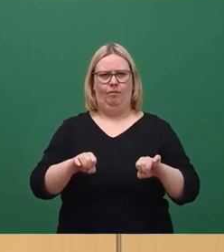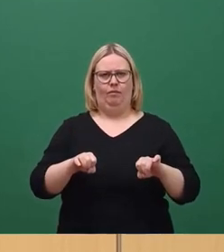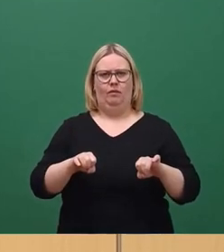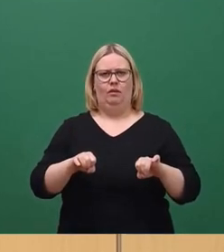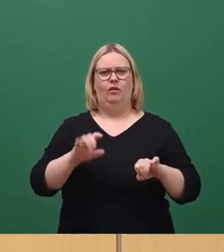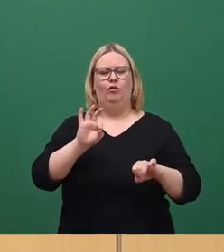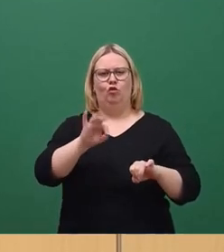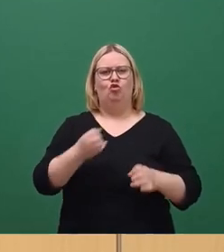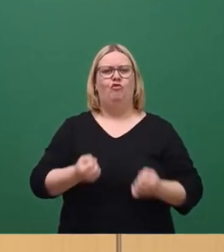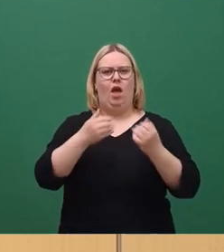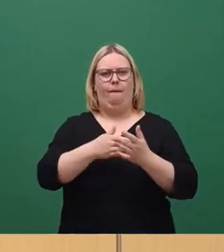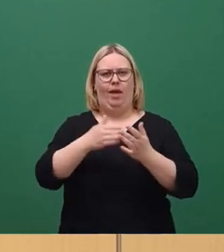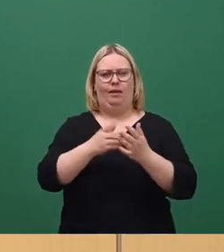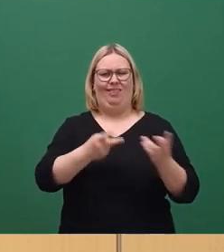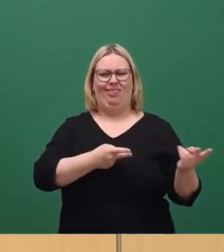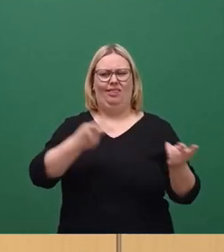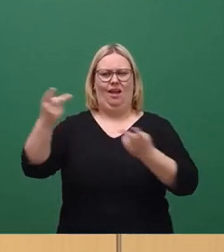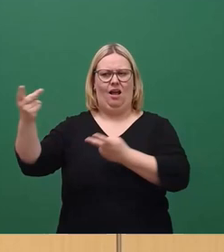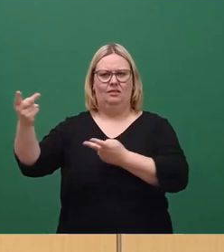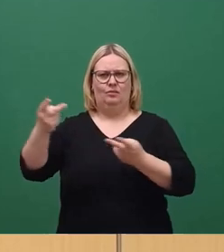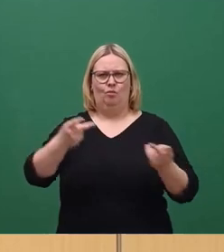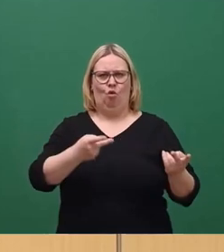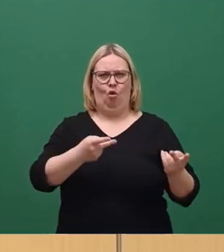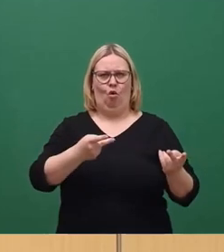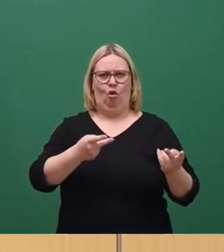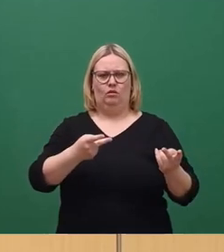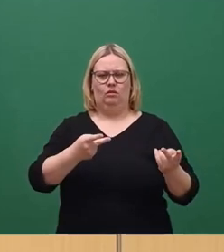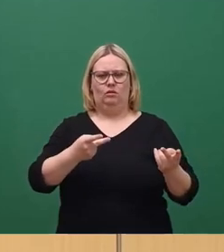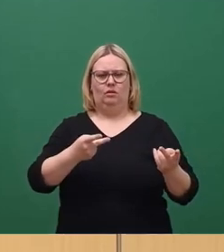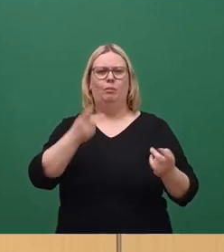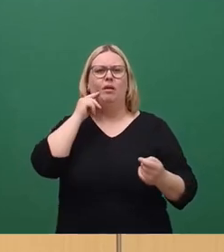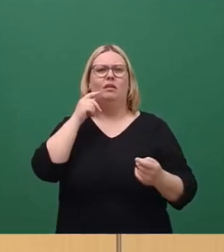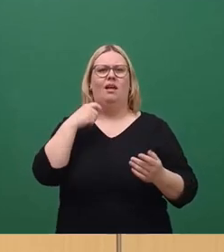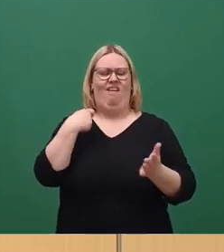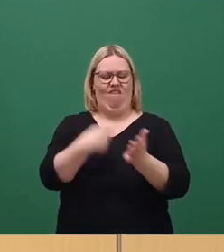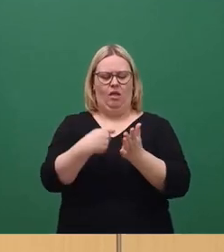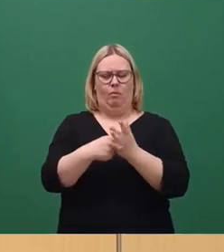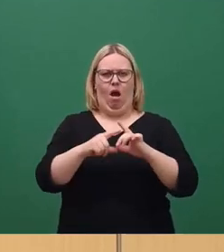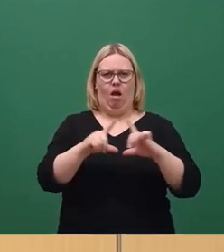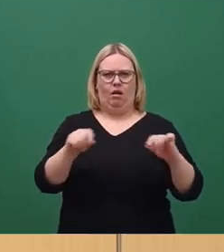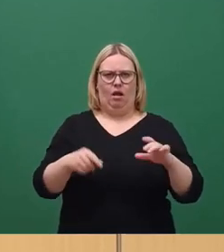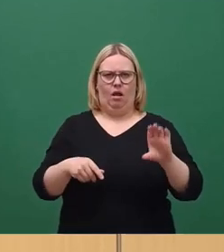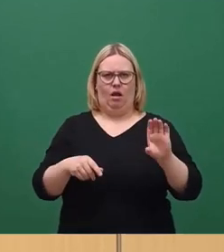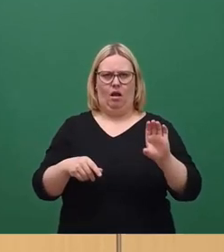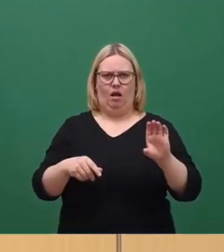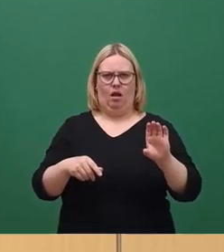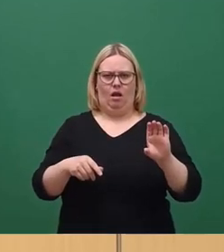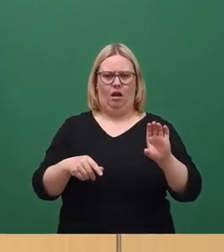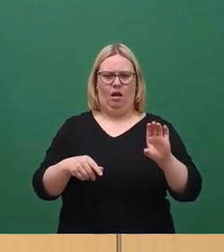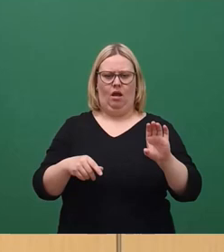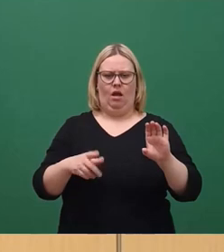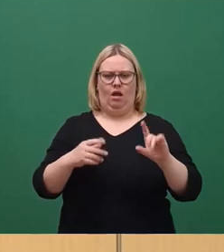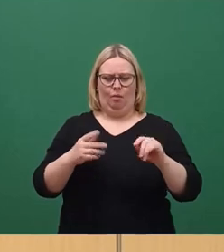Schwerbehindertenbeförderung mit Wertemarken. Diese Wertemarken werden händisch sozusagen